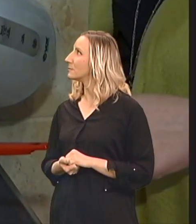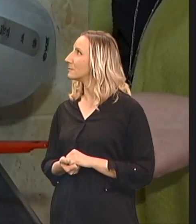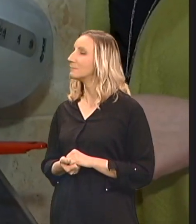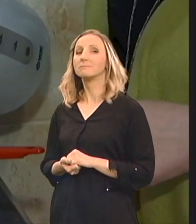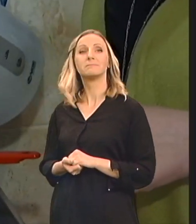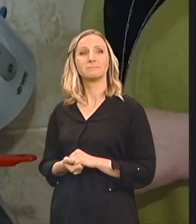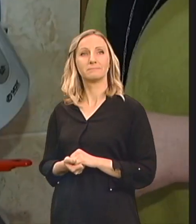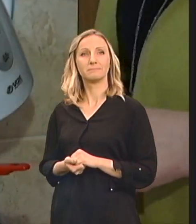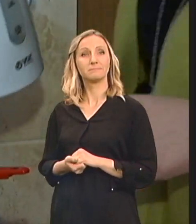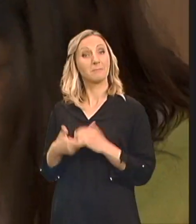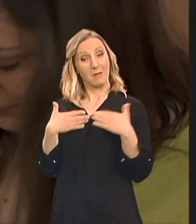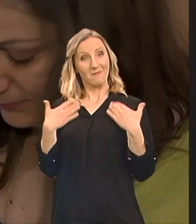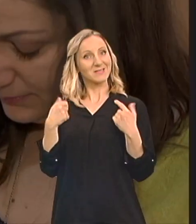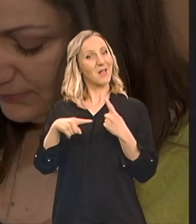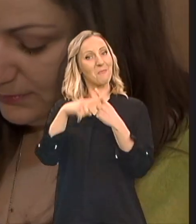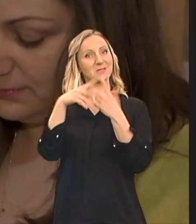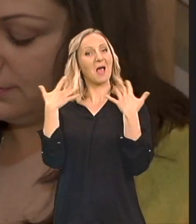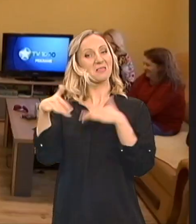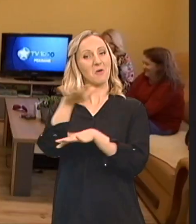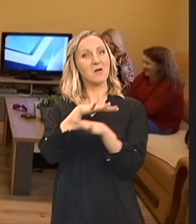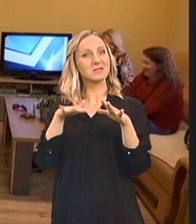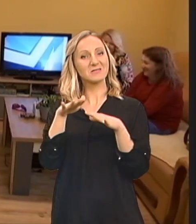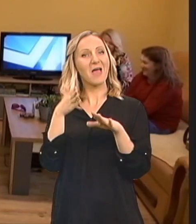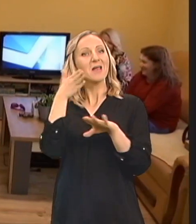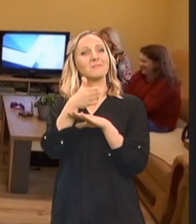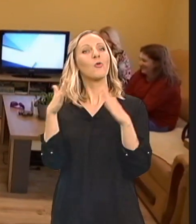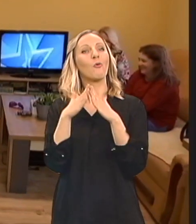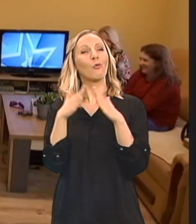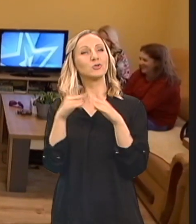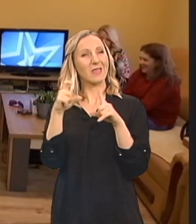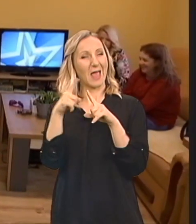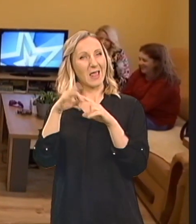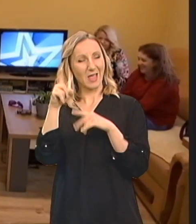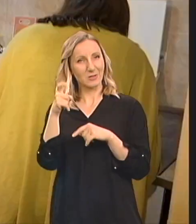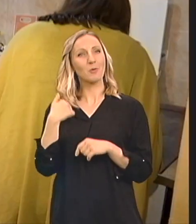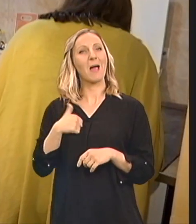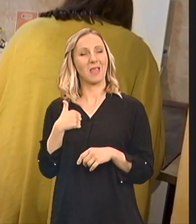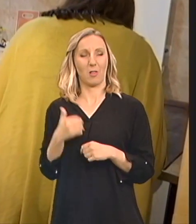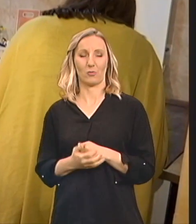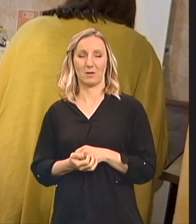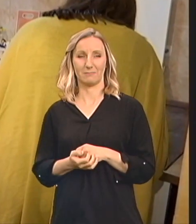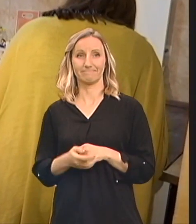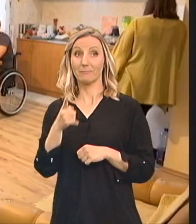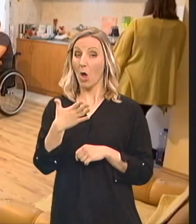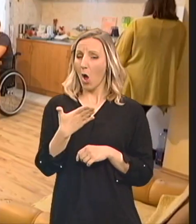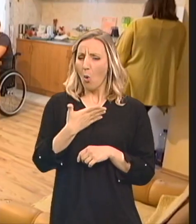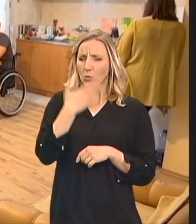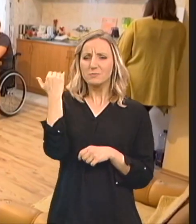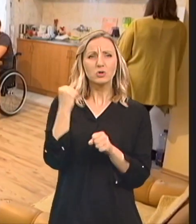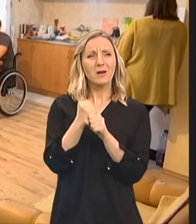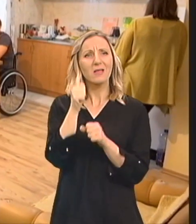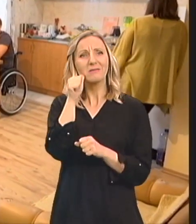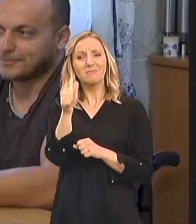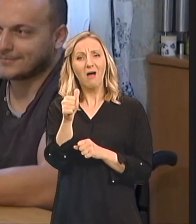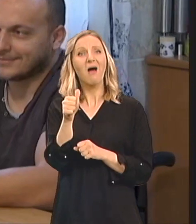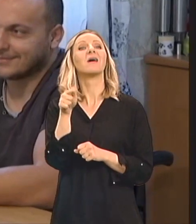Veselu i pozitivnu atmosferu Zatjećemo u domu Dajana i Tadić u Banja Luci Nakon uspješnog radnog dana Ova